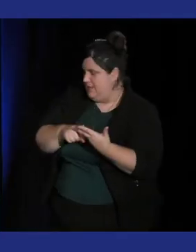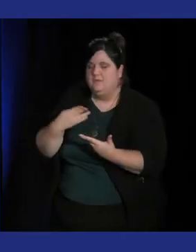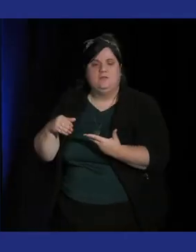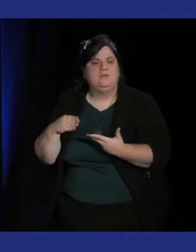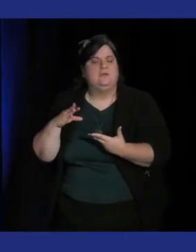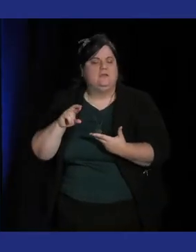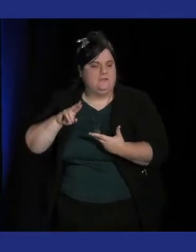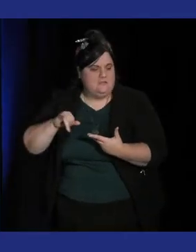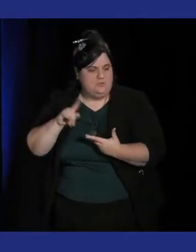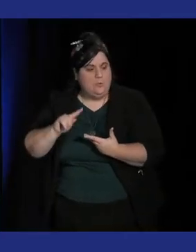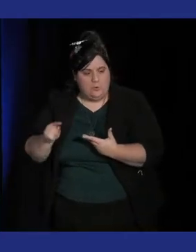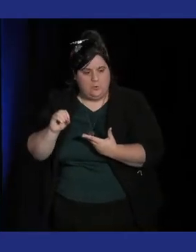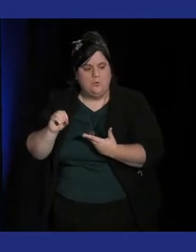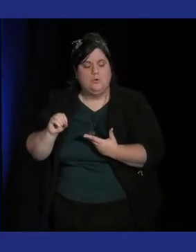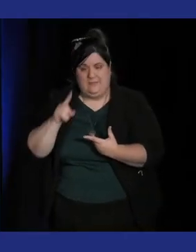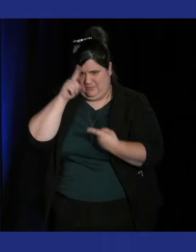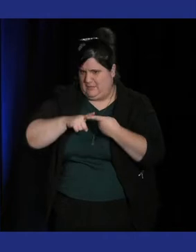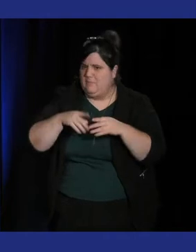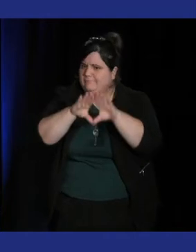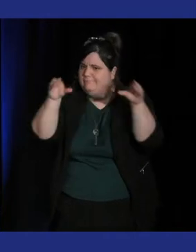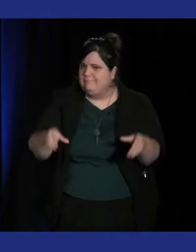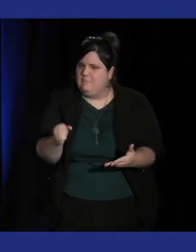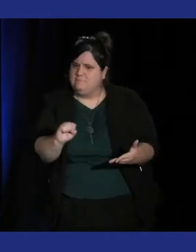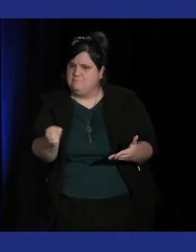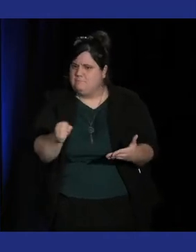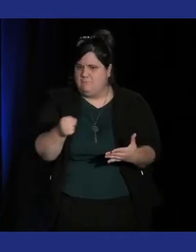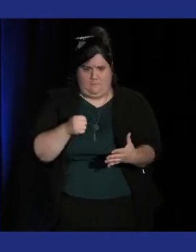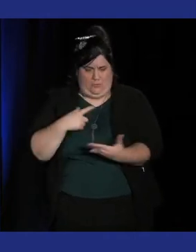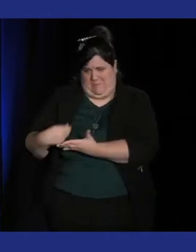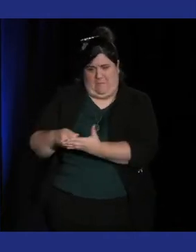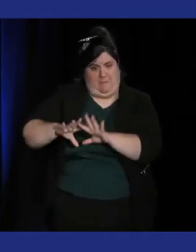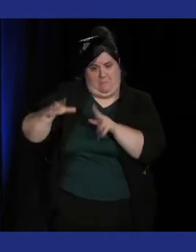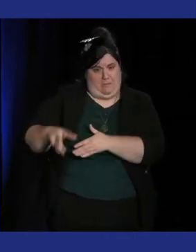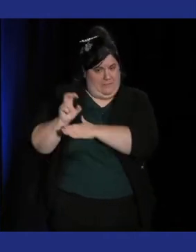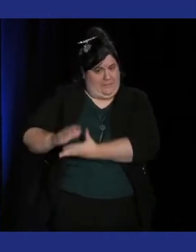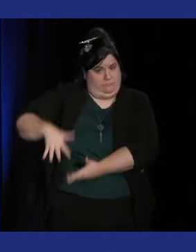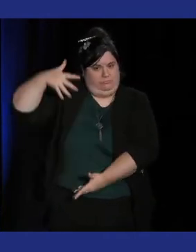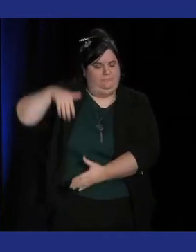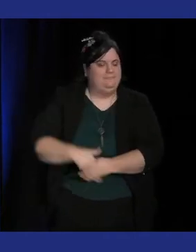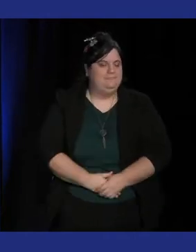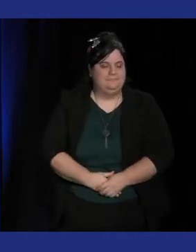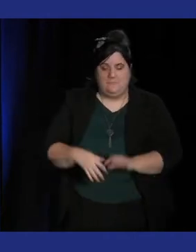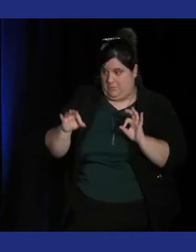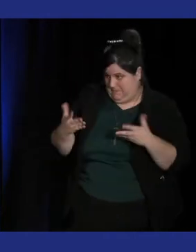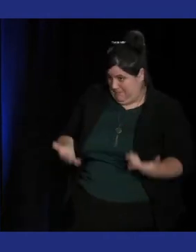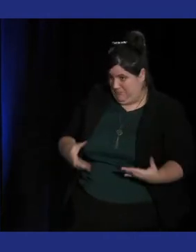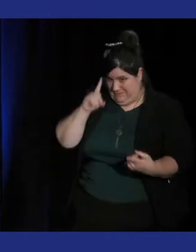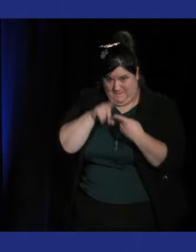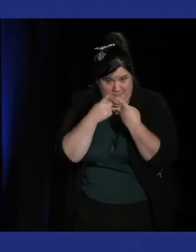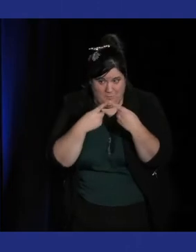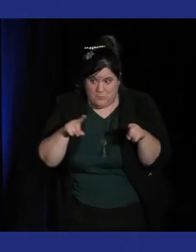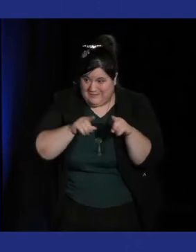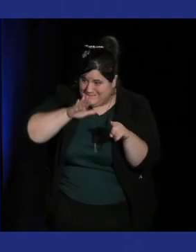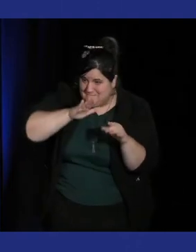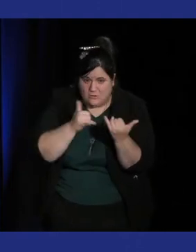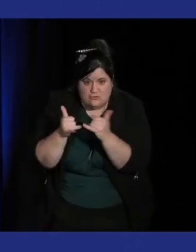On va aborder en fait tout ce qui est musicalité, surtout en fait jeux musicaux et jeux de rythme qui est vraiment un type de jeu particulier parce qu'en